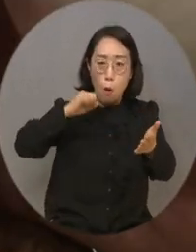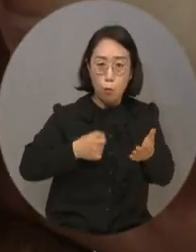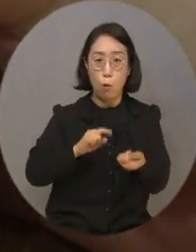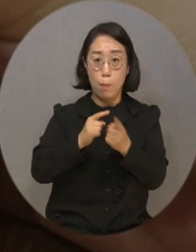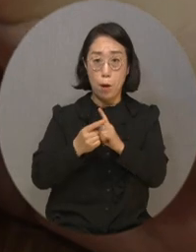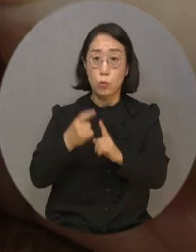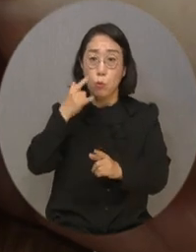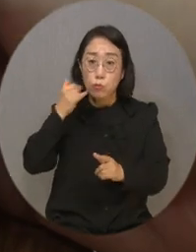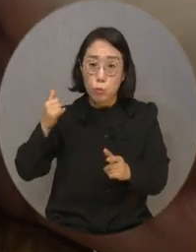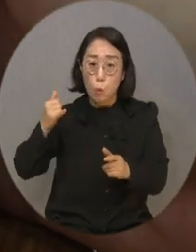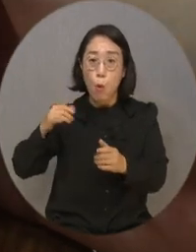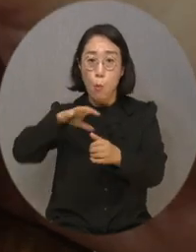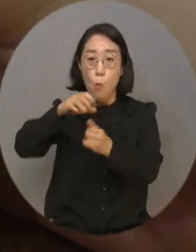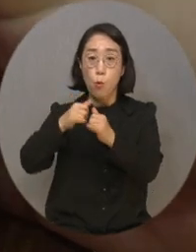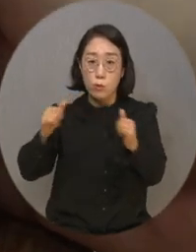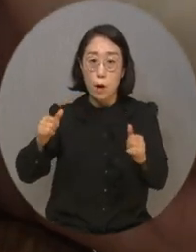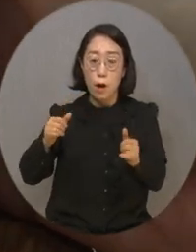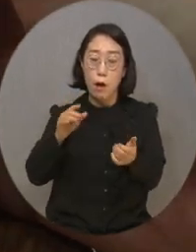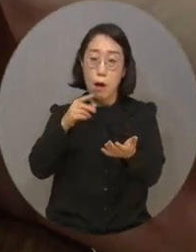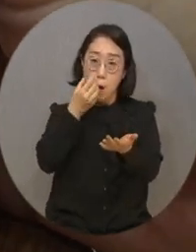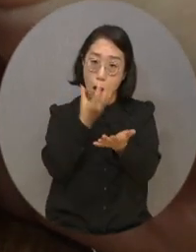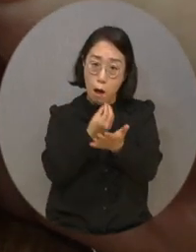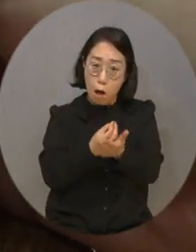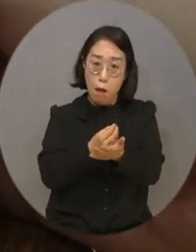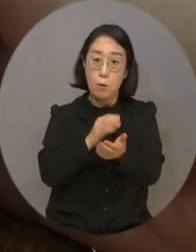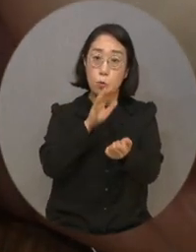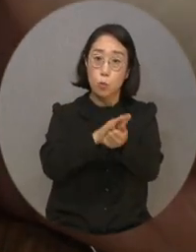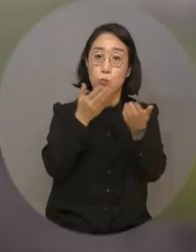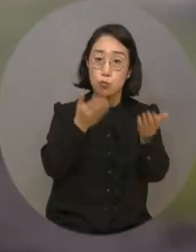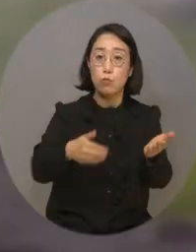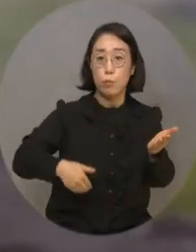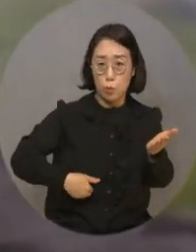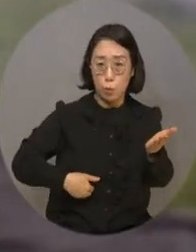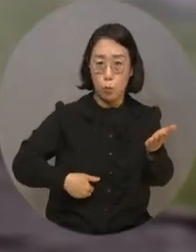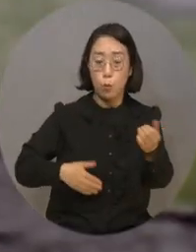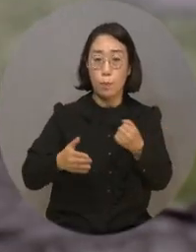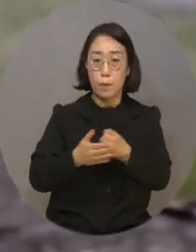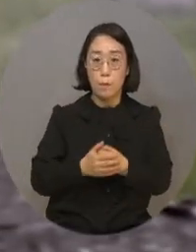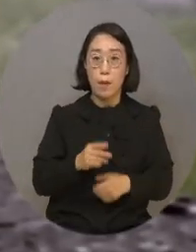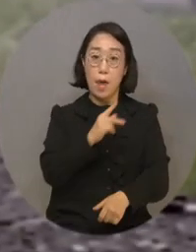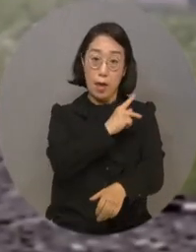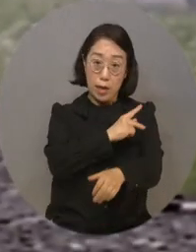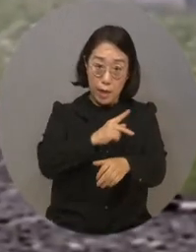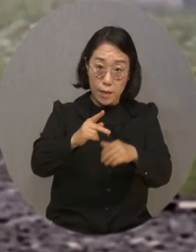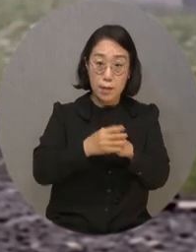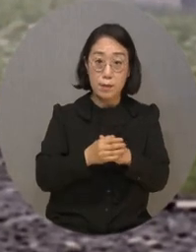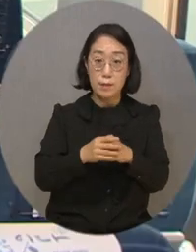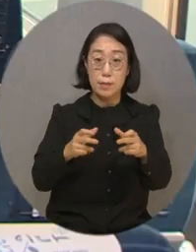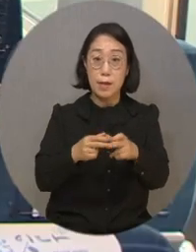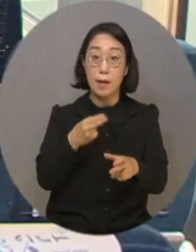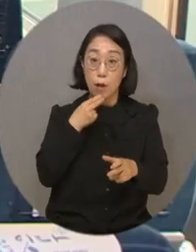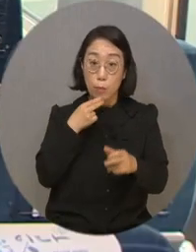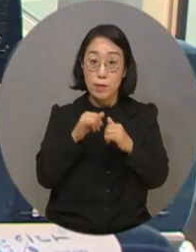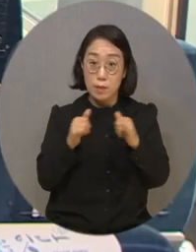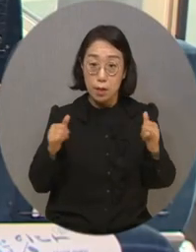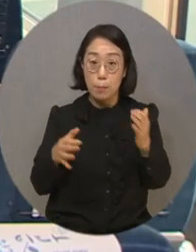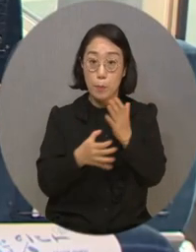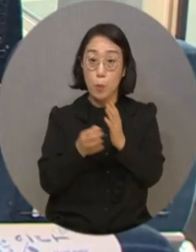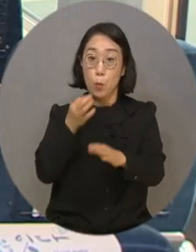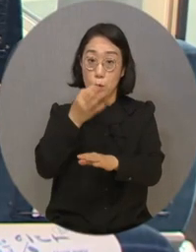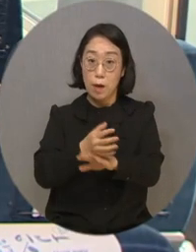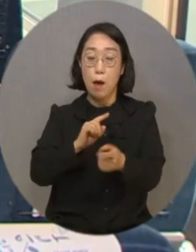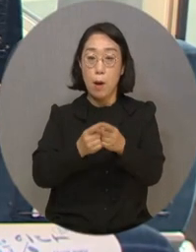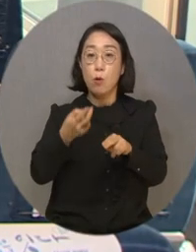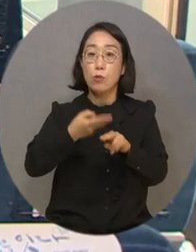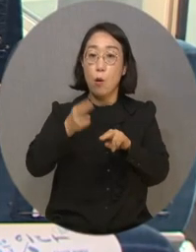구매해야 하는 등 직접 구매가 어려운 경우가 있습니다. 이에 KTX는 비장애인이 휠체어 석표를 구매하고